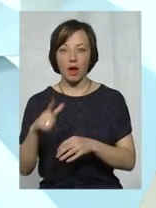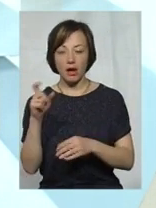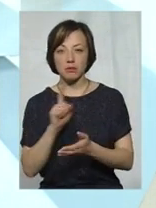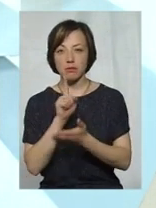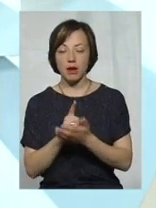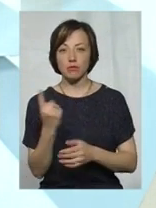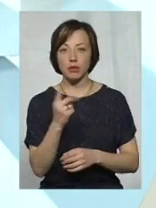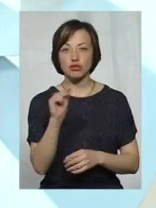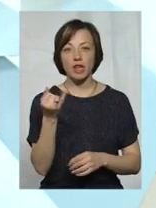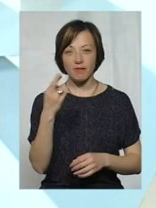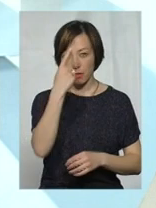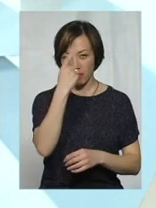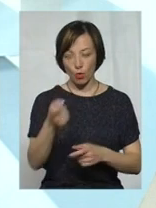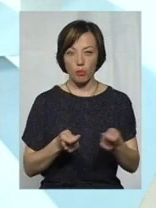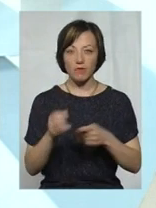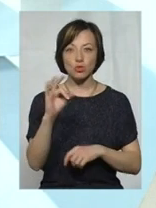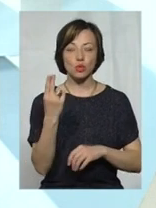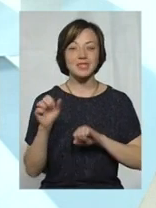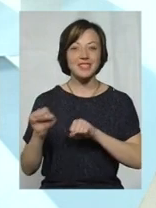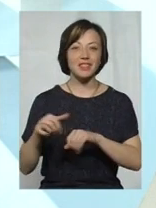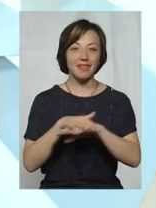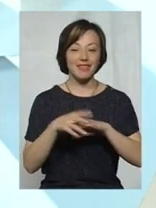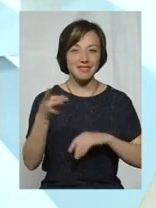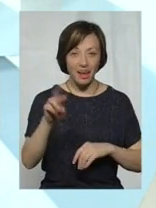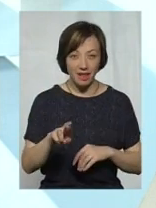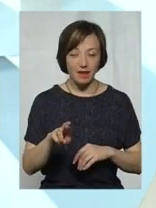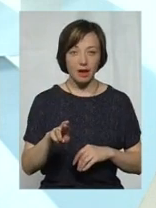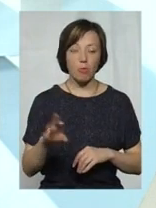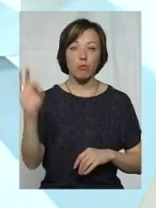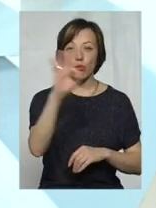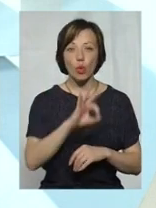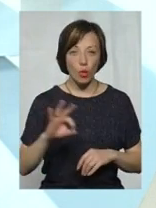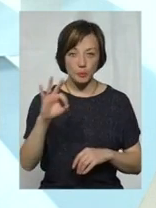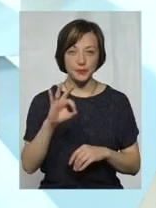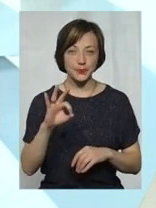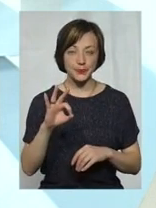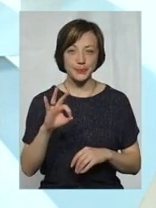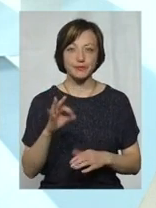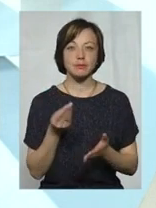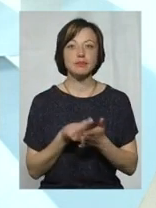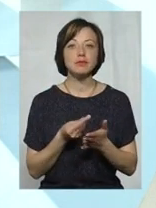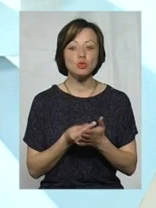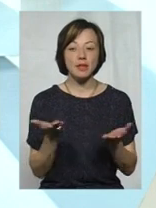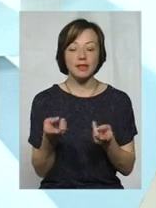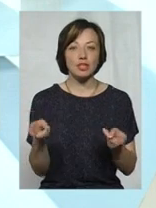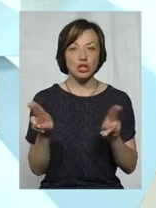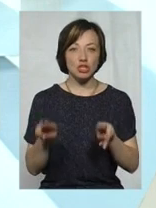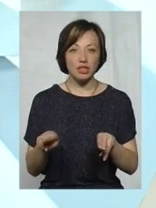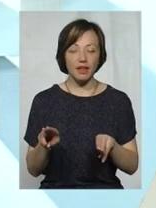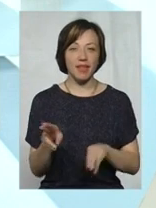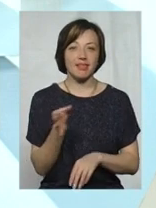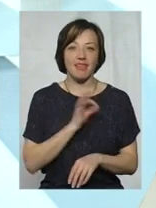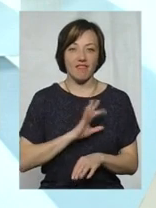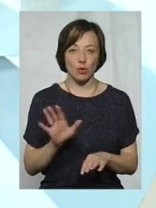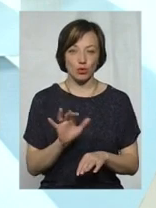до 1 червня повідомити Управління соціальному захисту населення про суми, які залишилися невикористаними